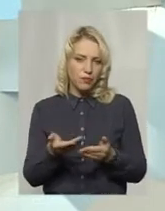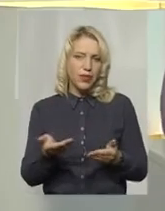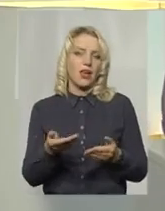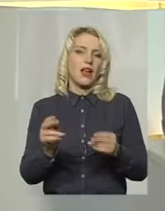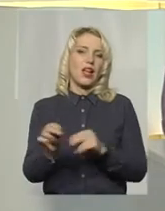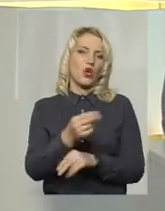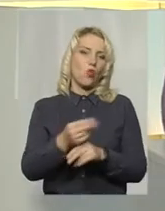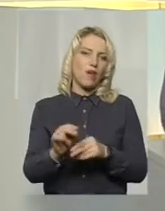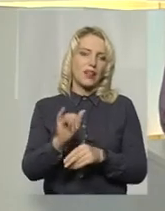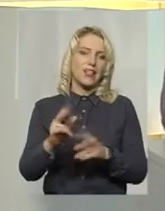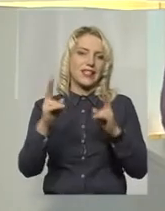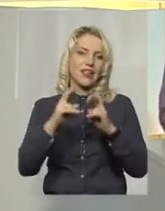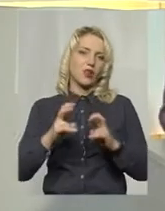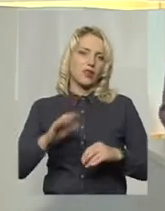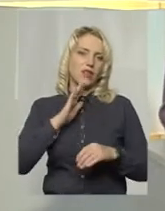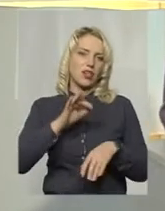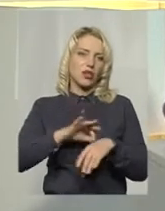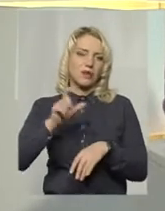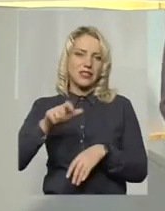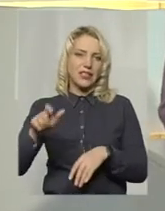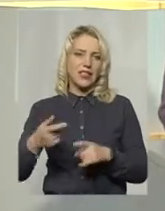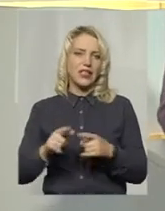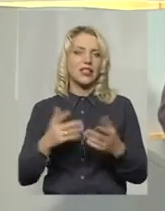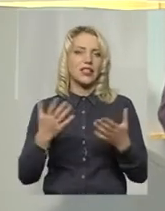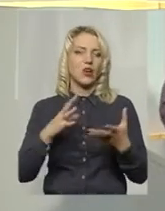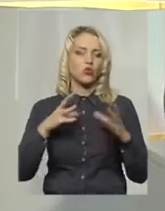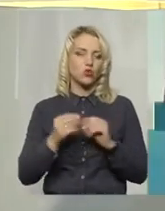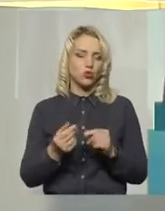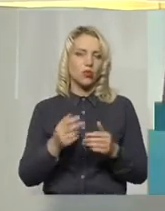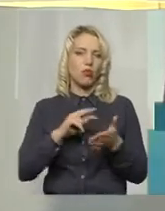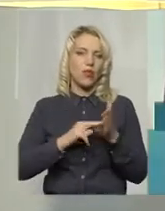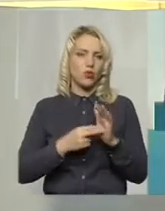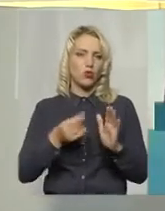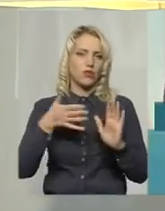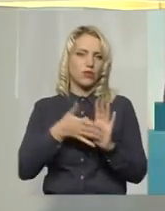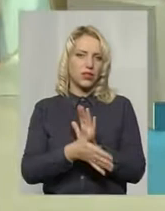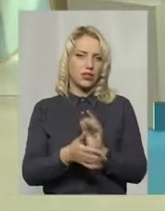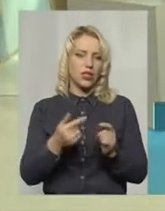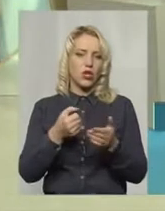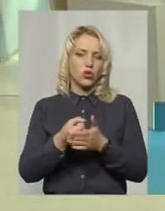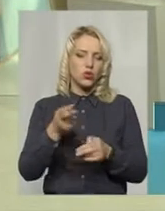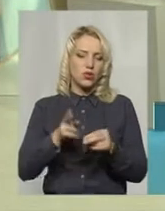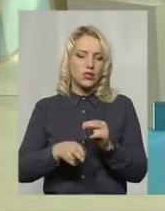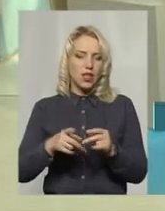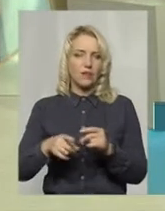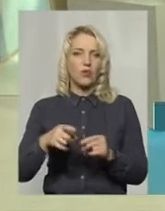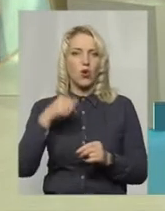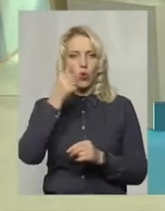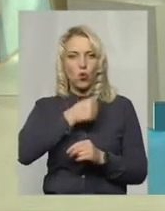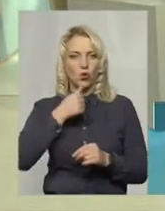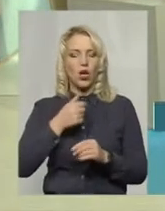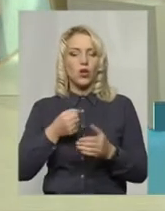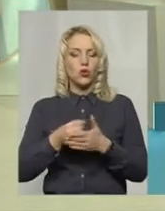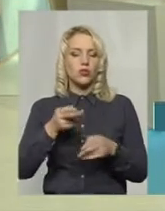Яку суму плануєте встигнути освоїти до кінця року і скільки чекаєте наступного? До кінця року,